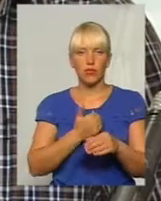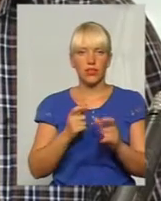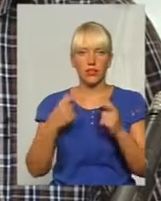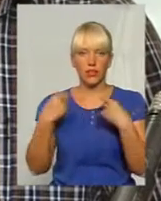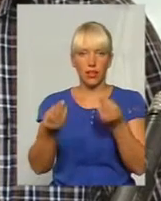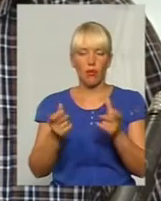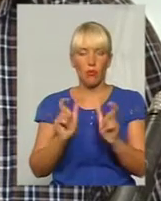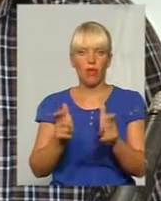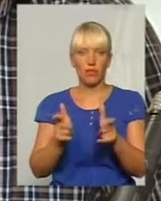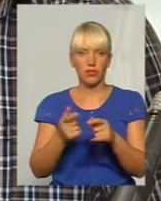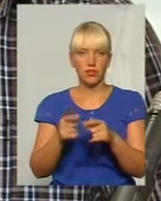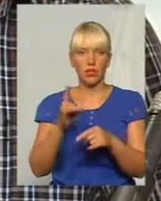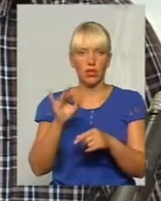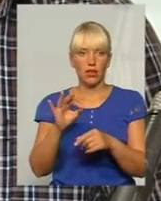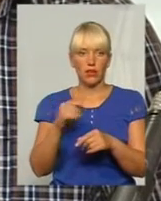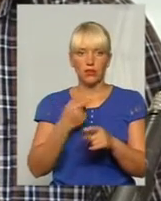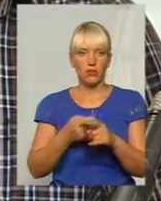таки до питання ефективності поліції.